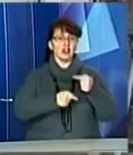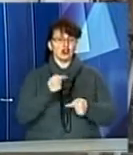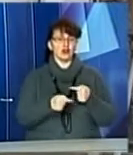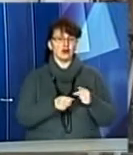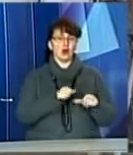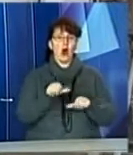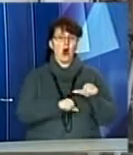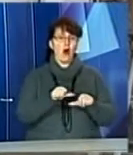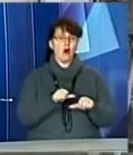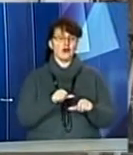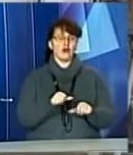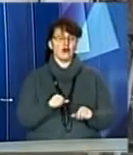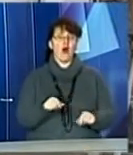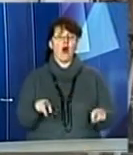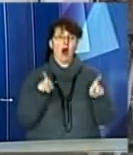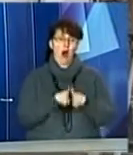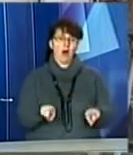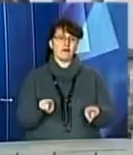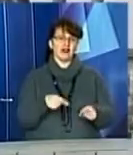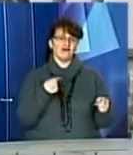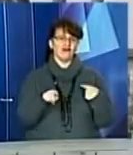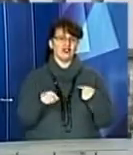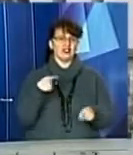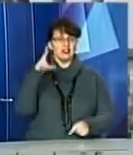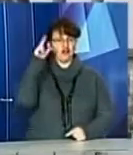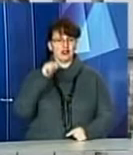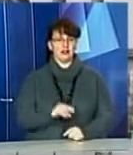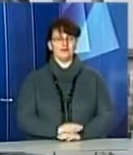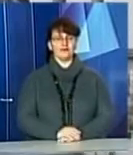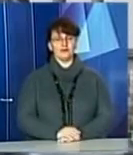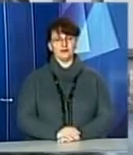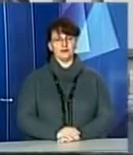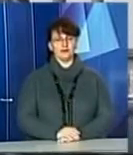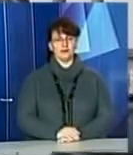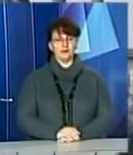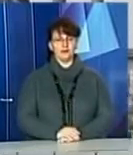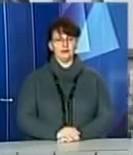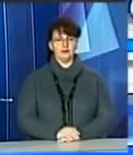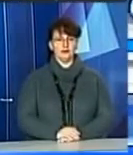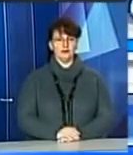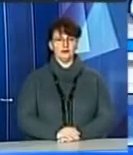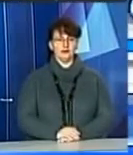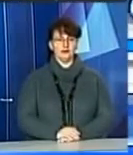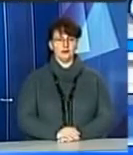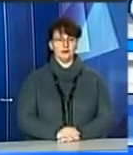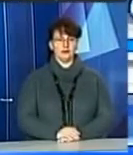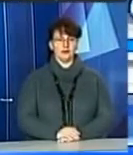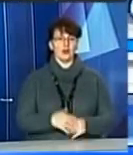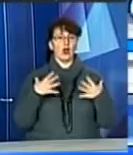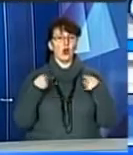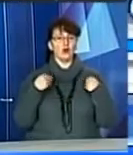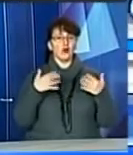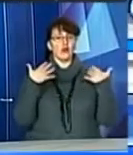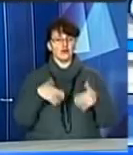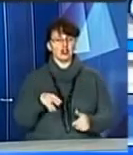конфесії знову святкуватимуть Пасху в різні дні. Ольга Тимуляк, Назар Петуляк. Новини. У Львові